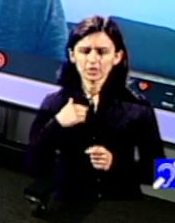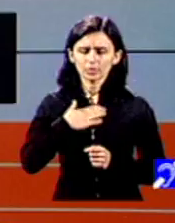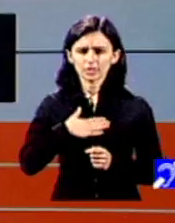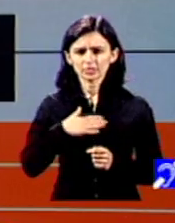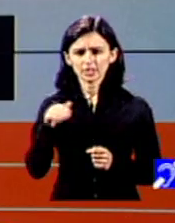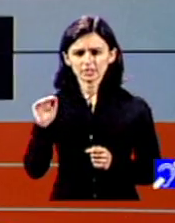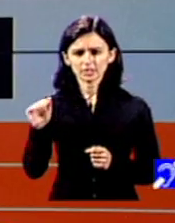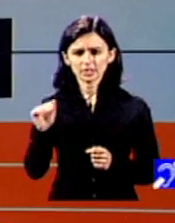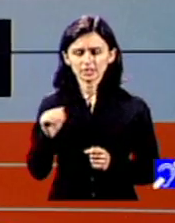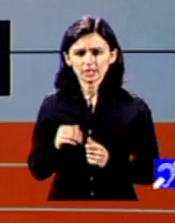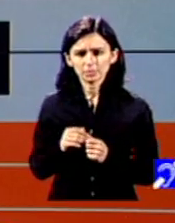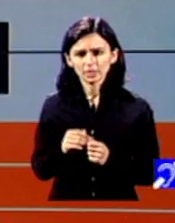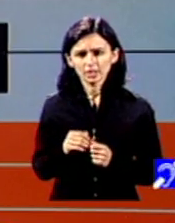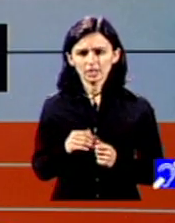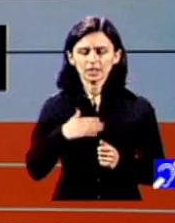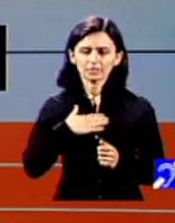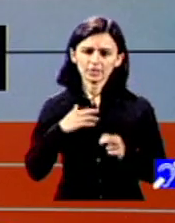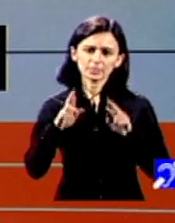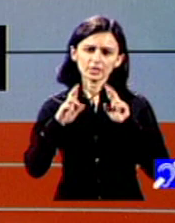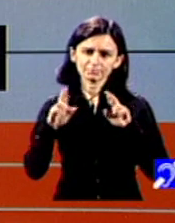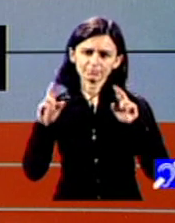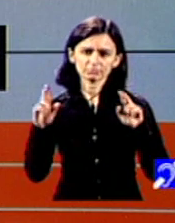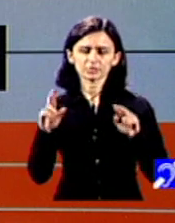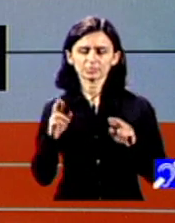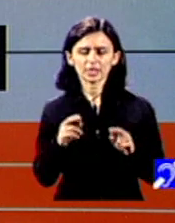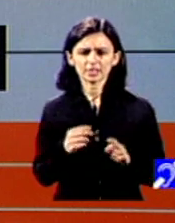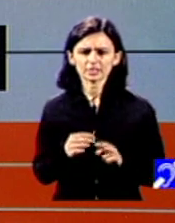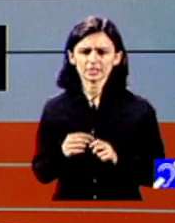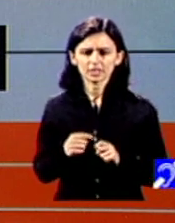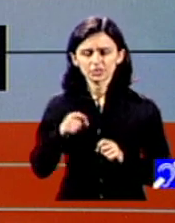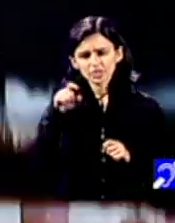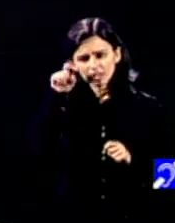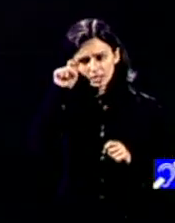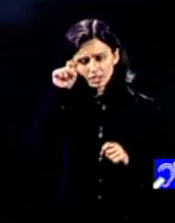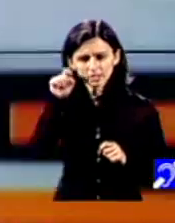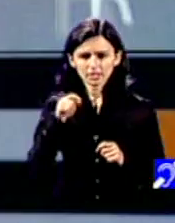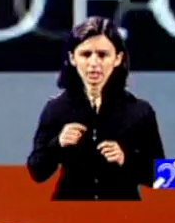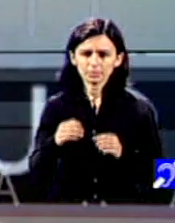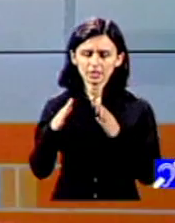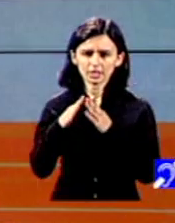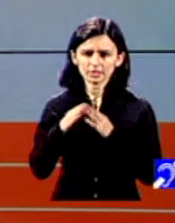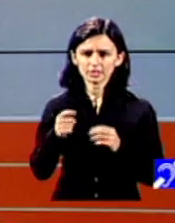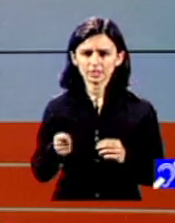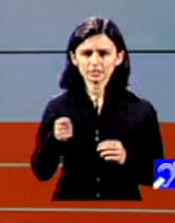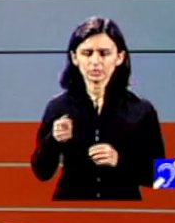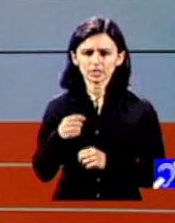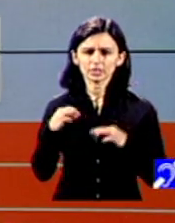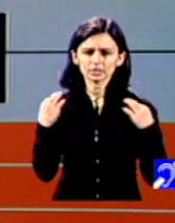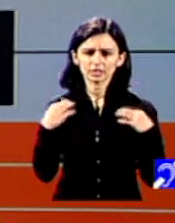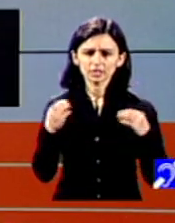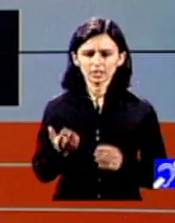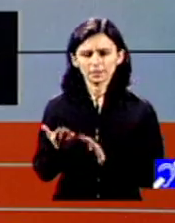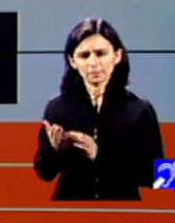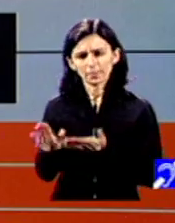tragem nădejde cumva sau există niște semnale cum că nu știu prin casa de asigurări de sănătate în țara noastră vor